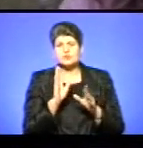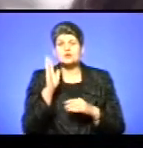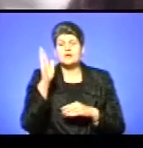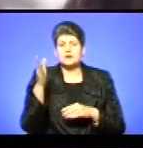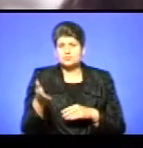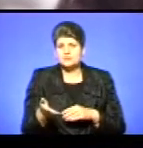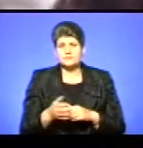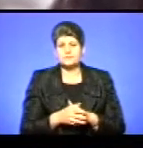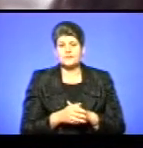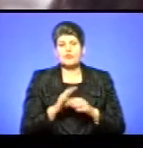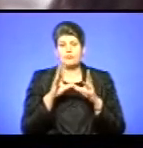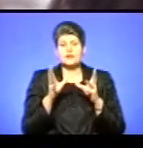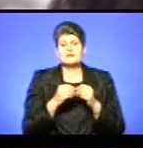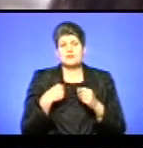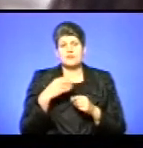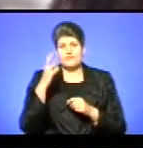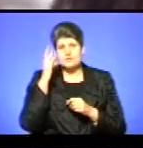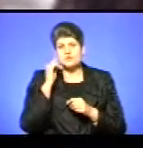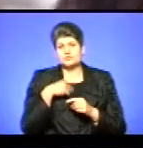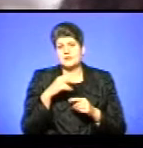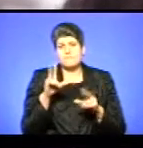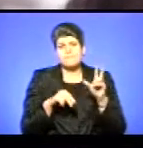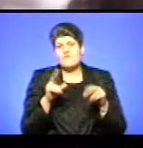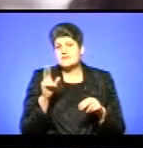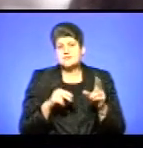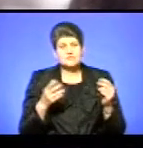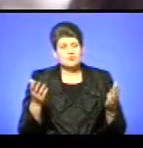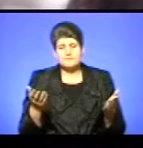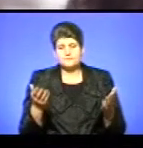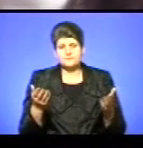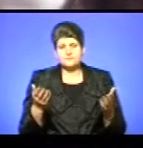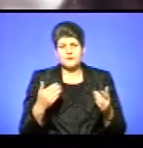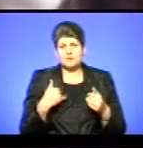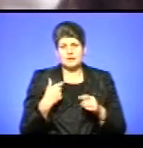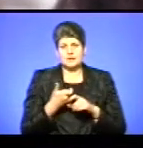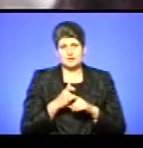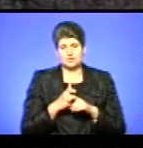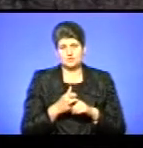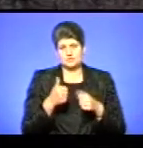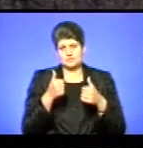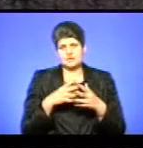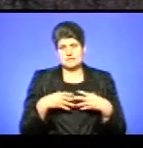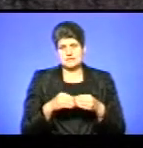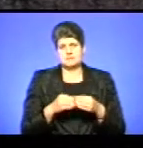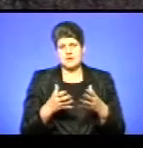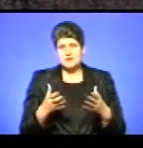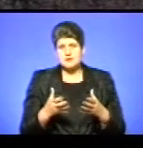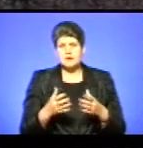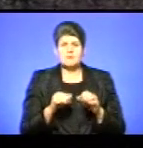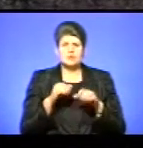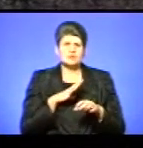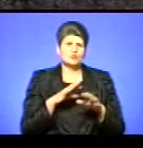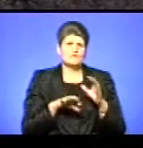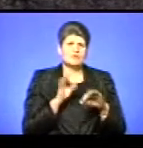чекає. Ну, в принципі, я вважаю, що мені дуже повезло, тому що в мене дуже одностайна сім'я. Можна було там